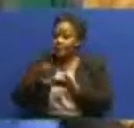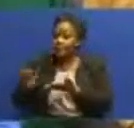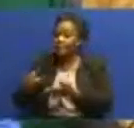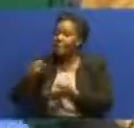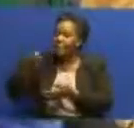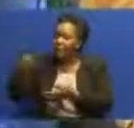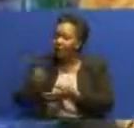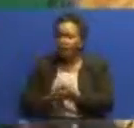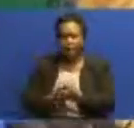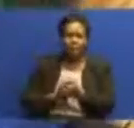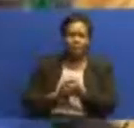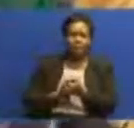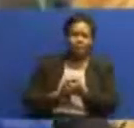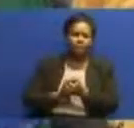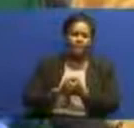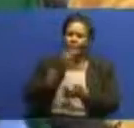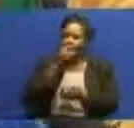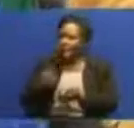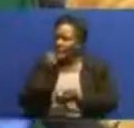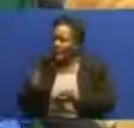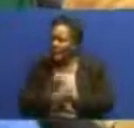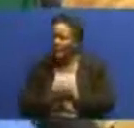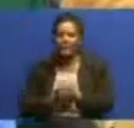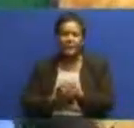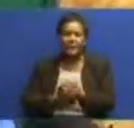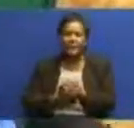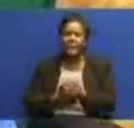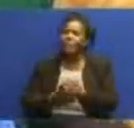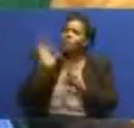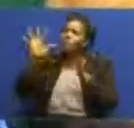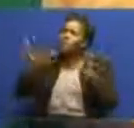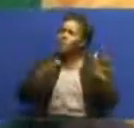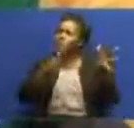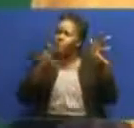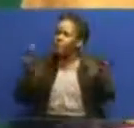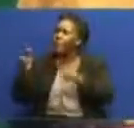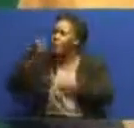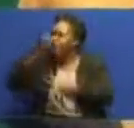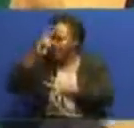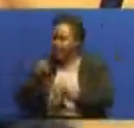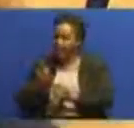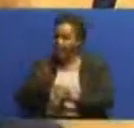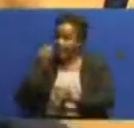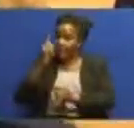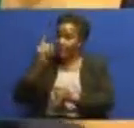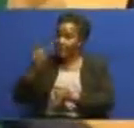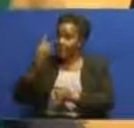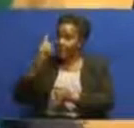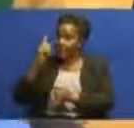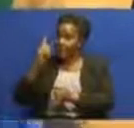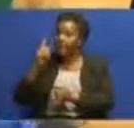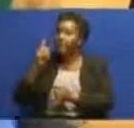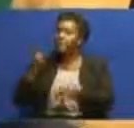ramboto, ya mekumbwa na atha kubwa ya mvua ya upepo. Na nyaya zimesababisha maeneo mengine kuumana